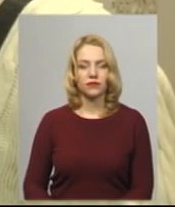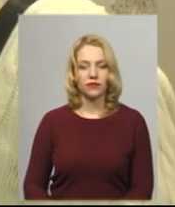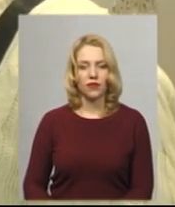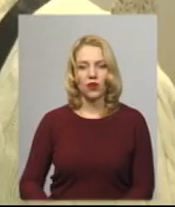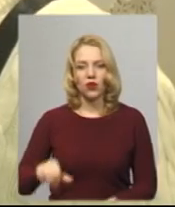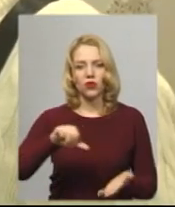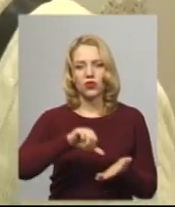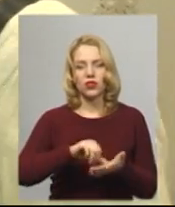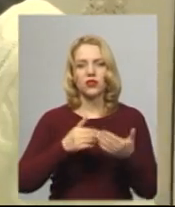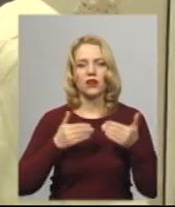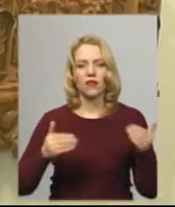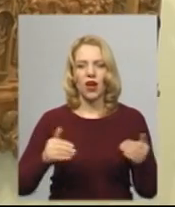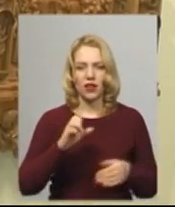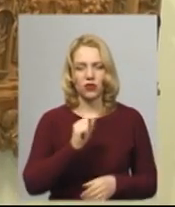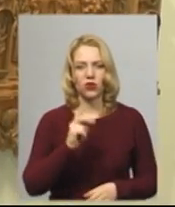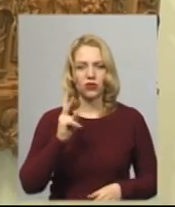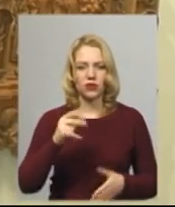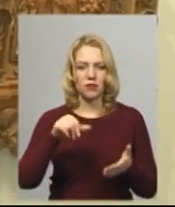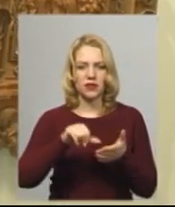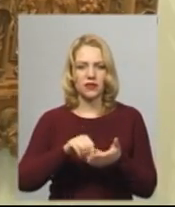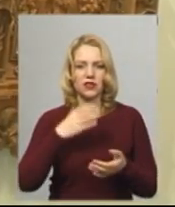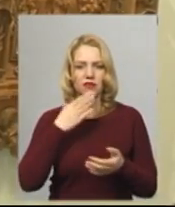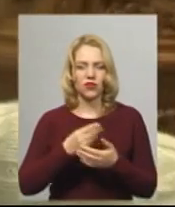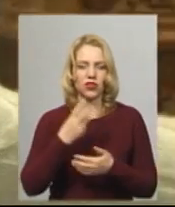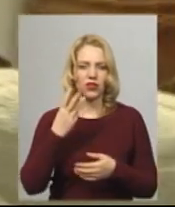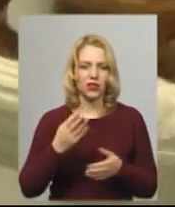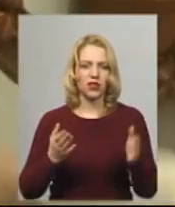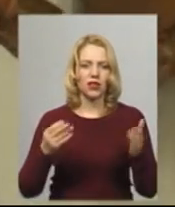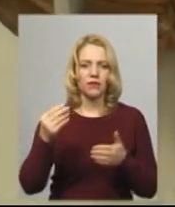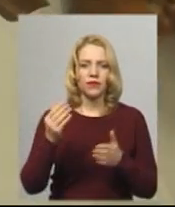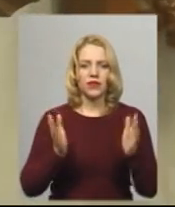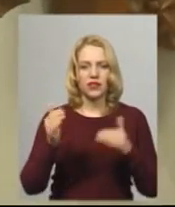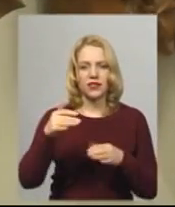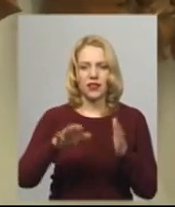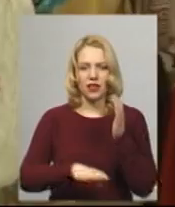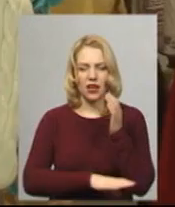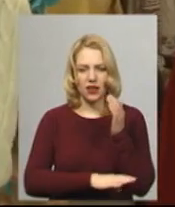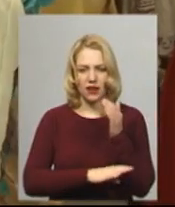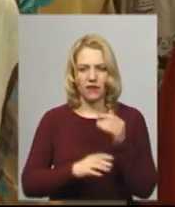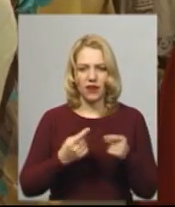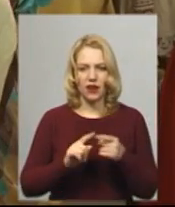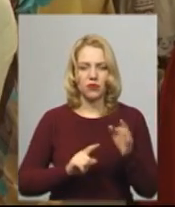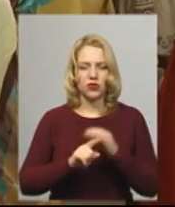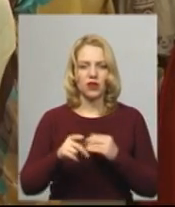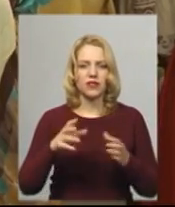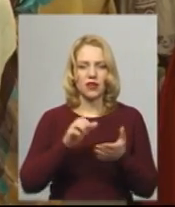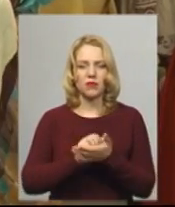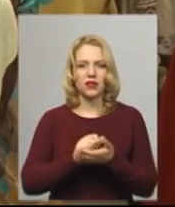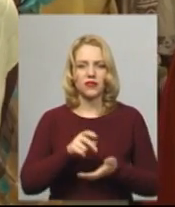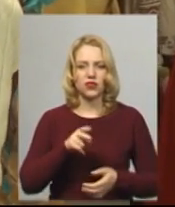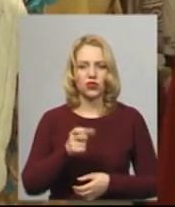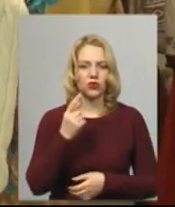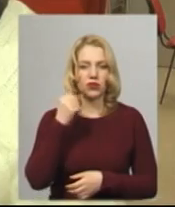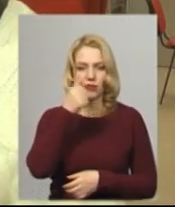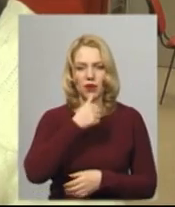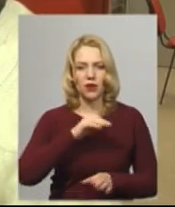Учасник виставки Анатолій Козак перетворив свої три ікони з дерева. Чоловік згадує, почав займається мистецтвом 2011 року, після того, як